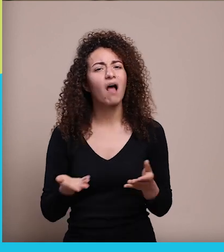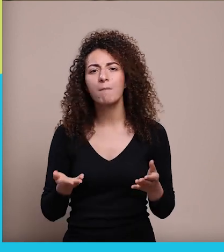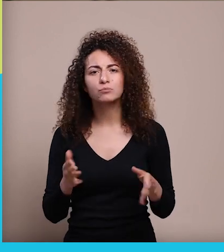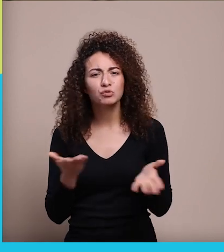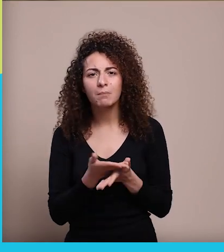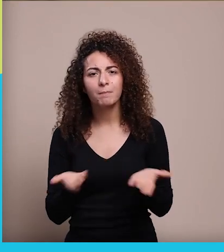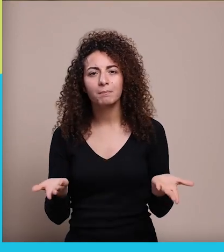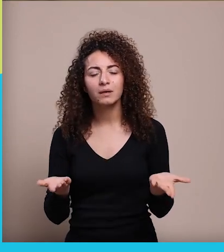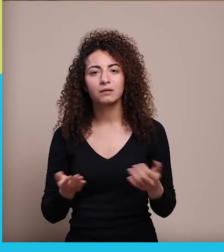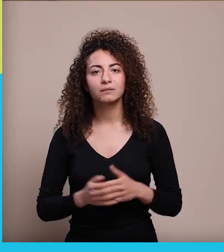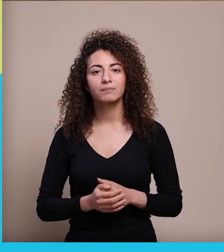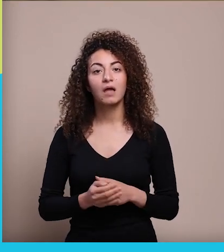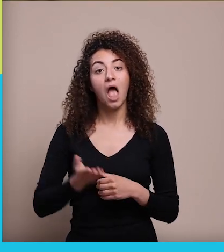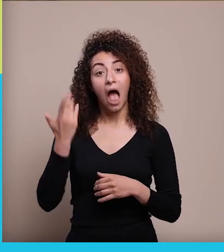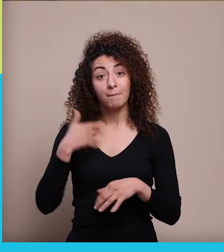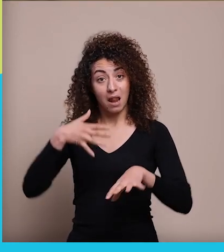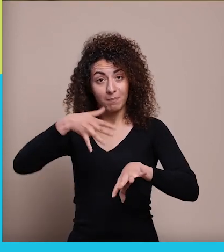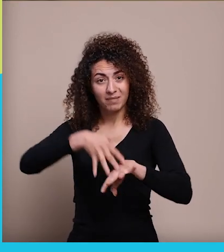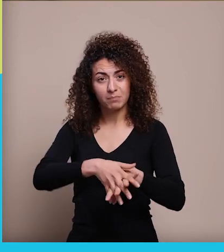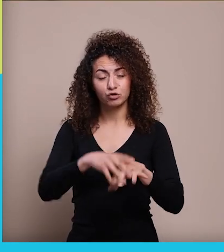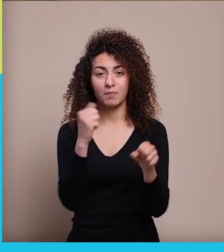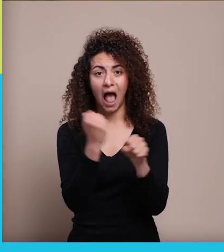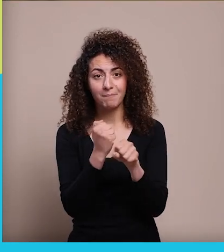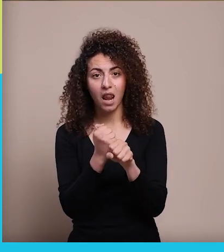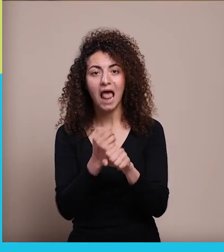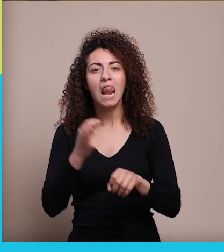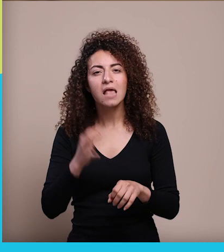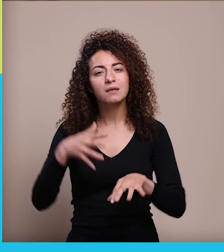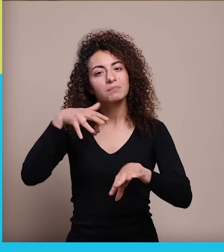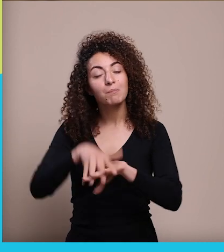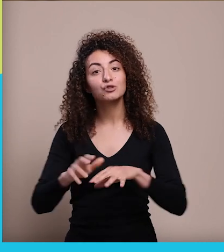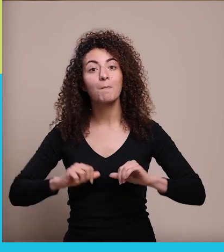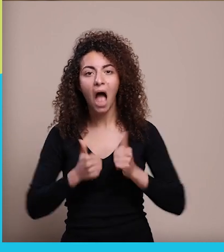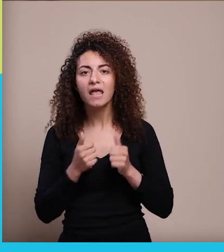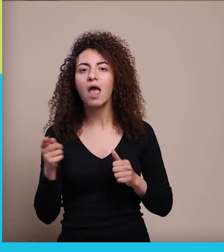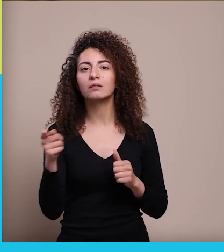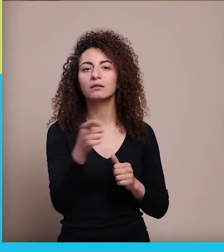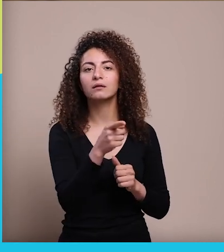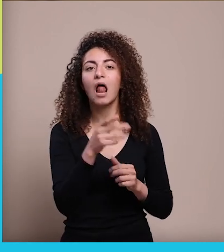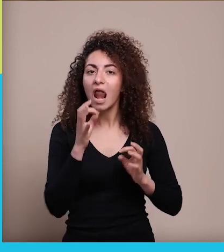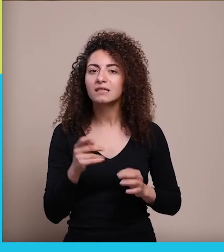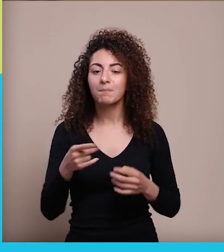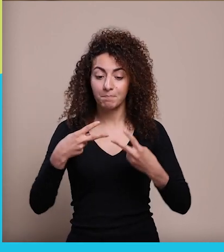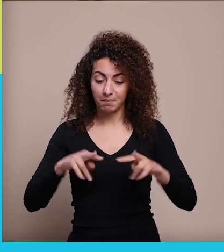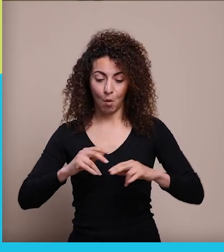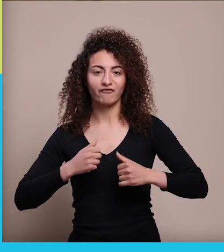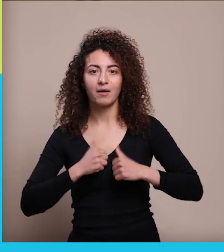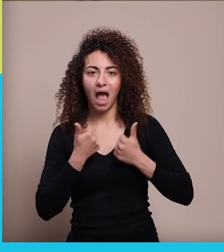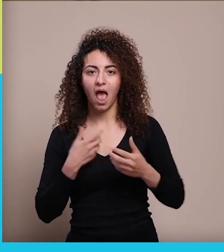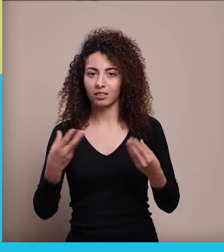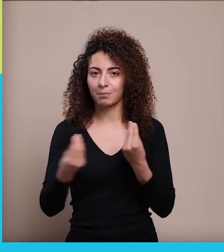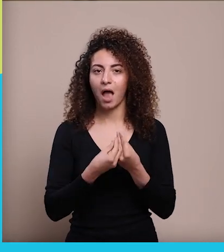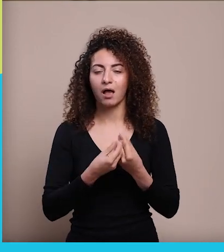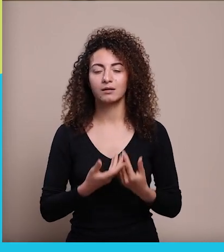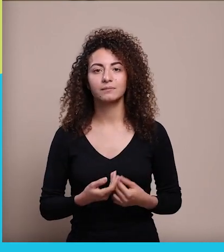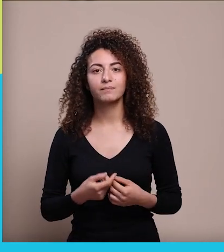حرام؟ قبل ما يدمجونا بالشركات يدمجونا بحياتهم يتقبلونا بحياتهم إلي دور